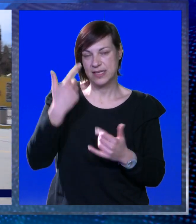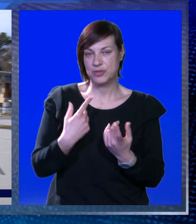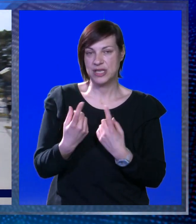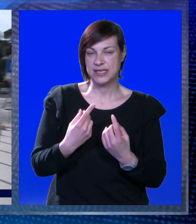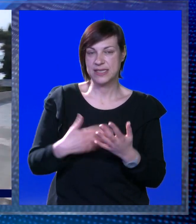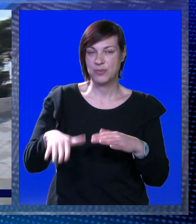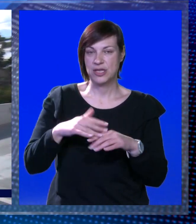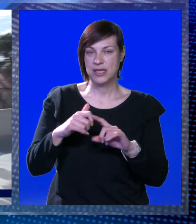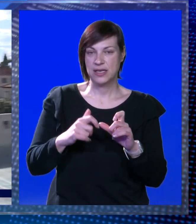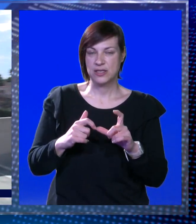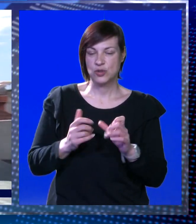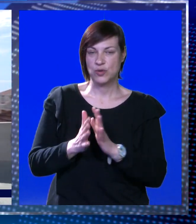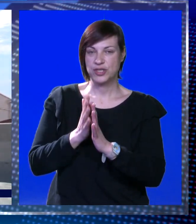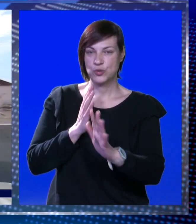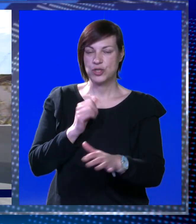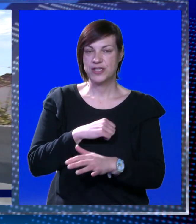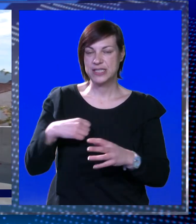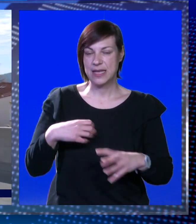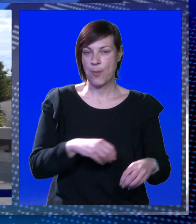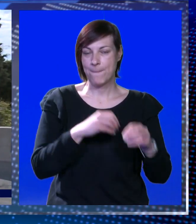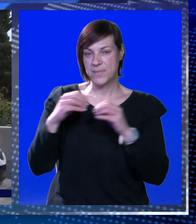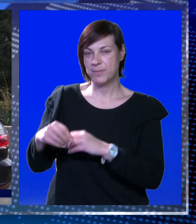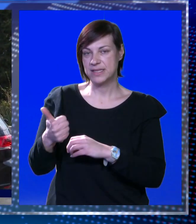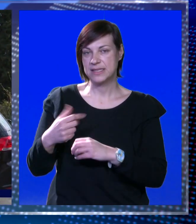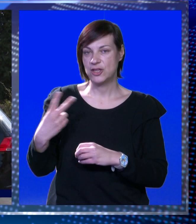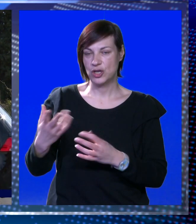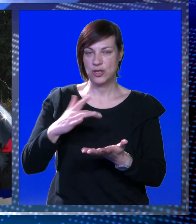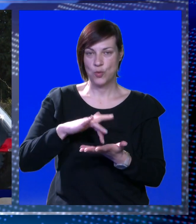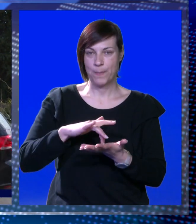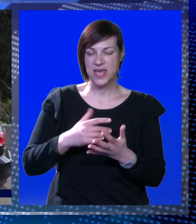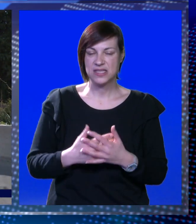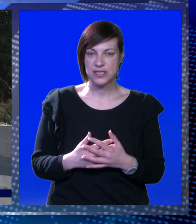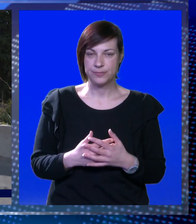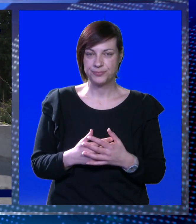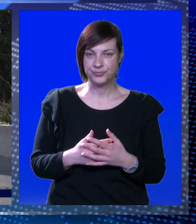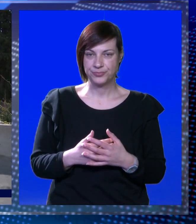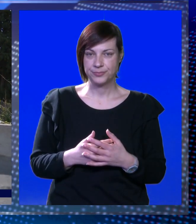zamišljenim režimom, dodaje Krstulović, gužva će se samo prebaciti s jednog mjesta na drugo.